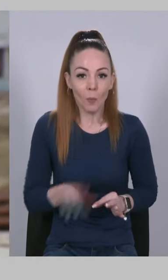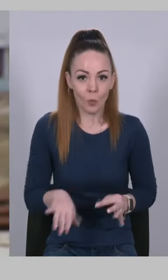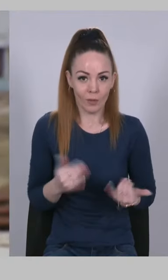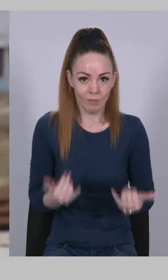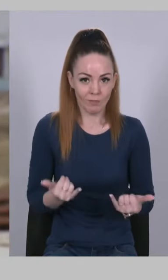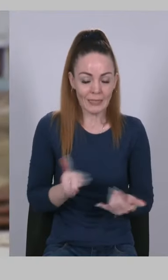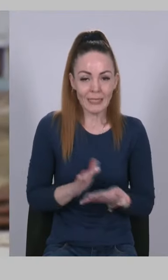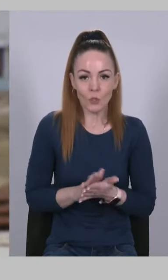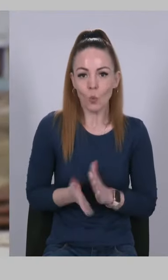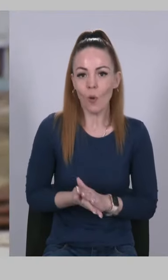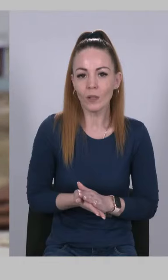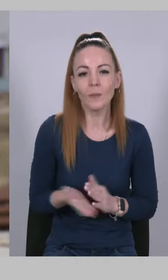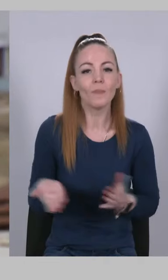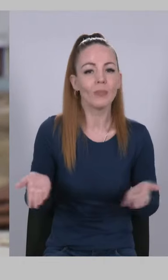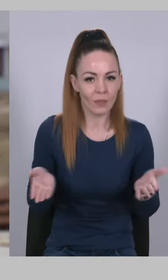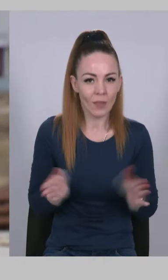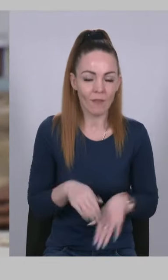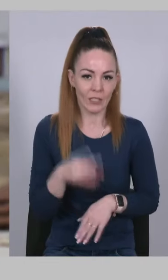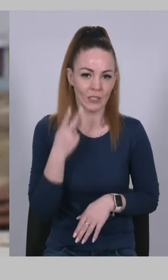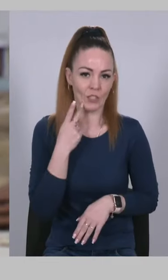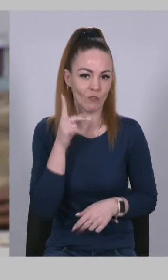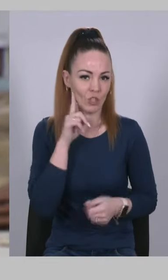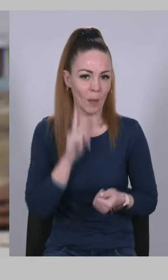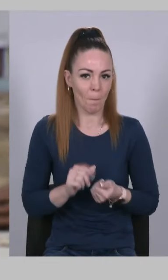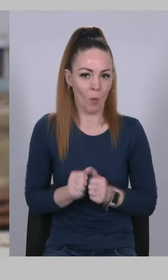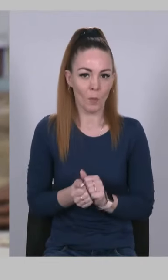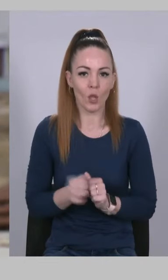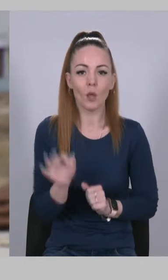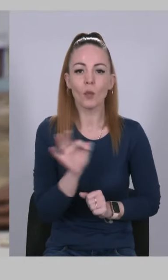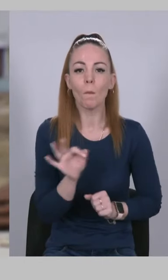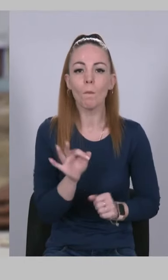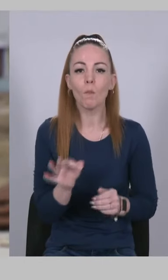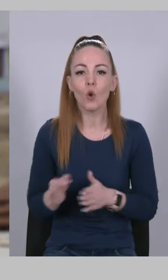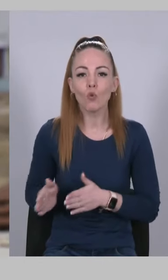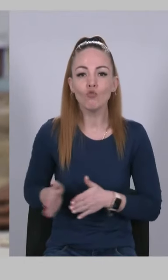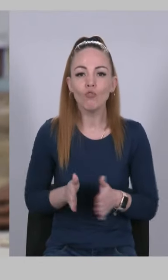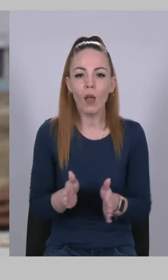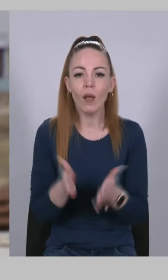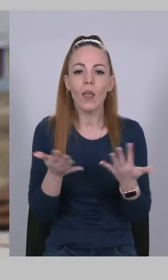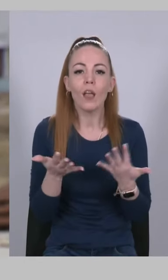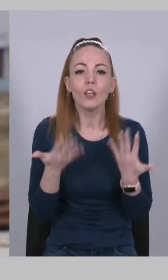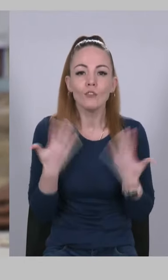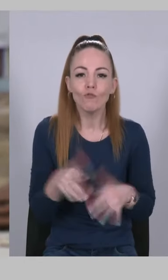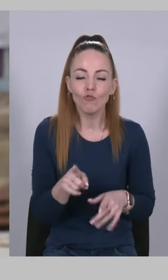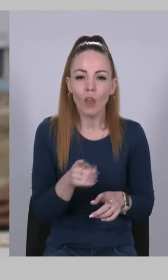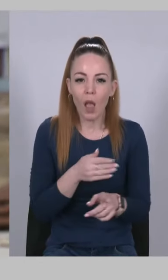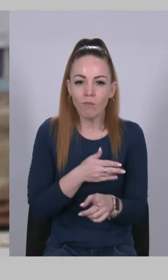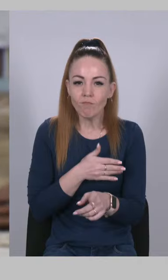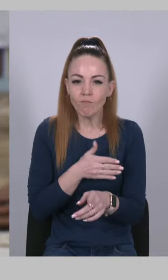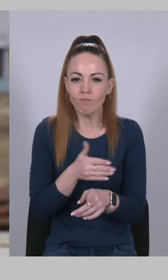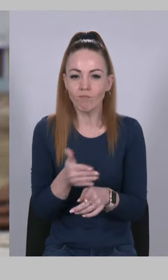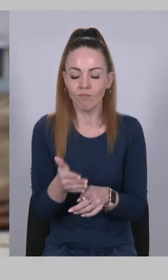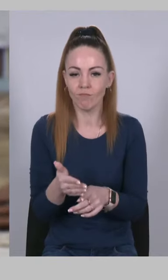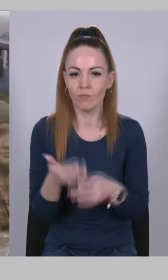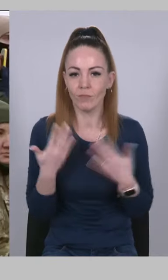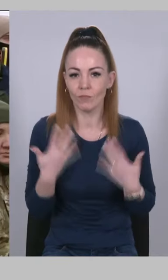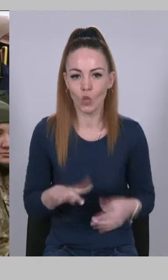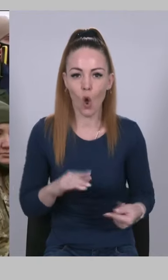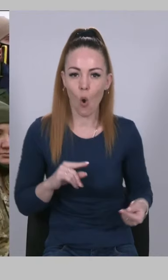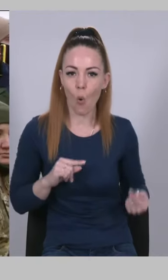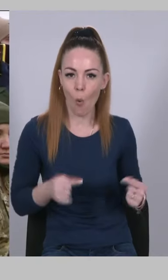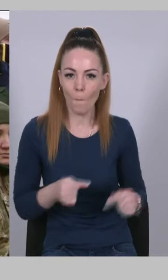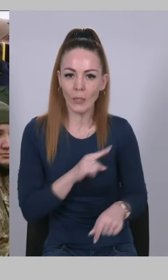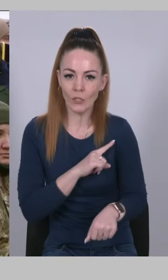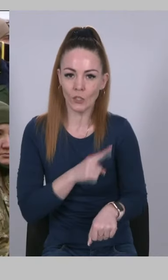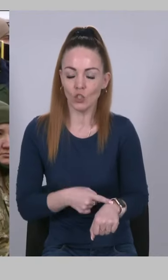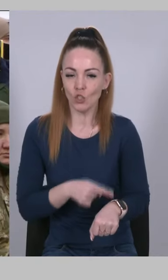сьогодні, давайте завжди пам'ятати про шлях, який ви вже здолали. Опір сильнішому